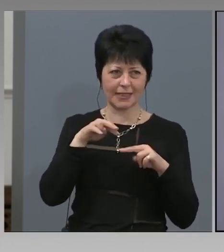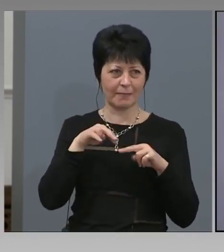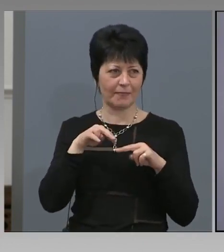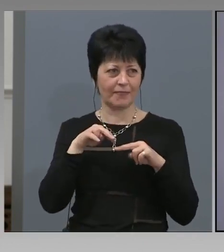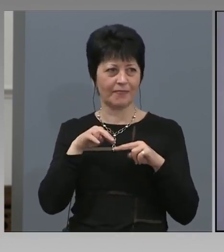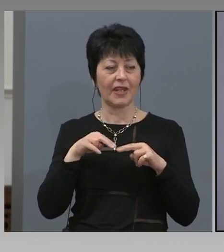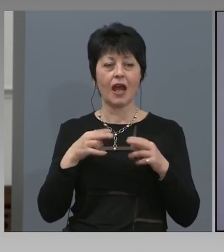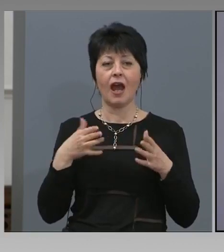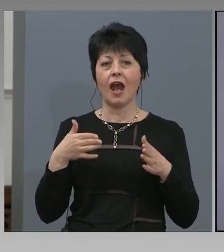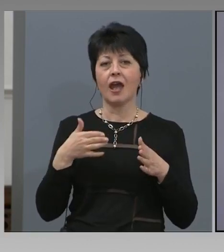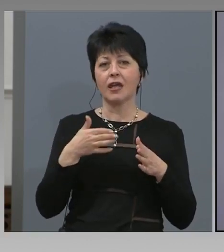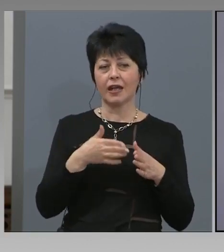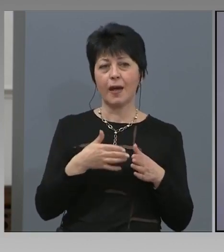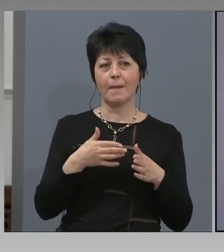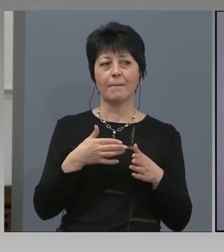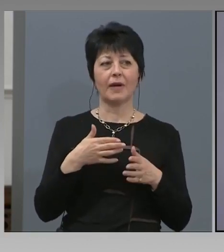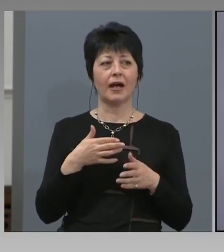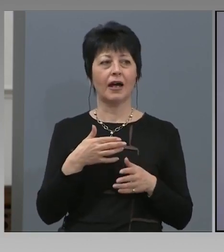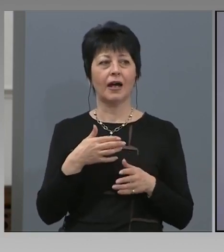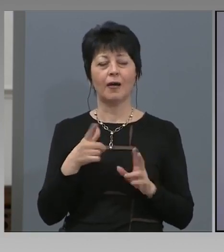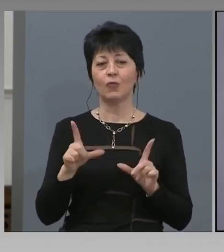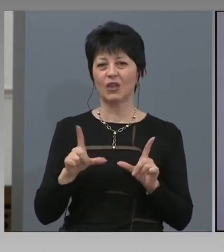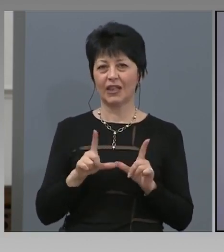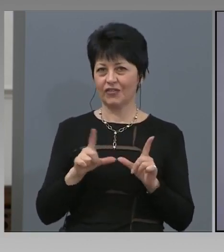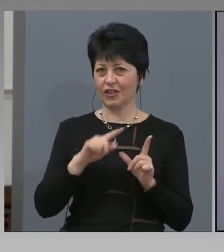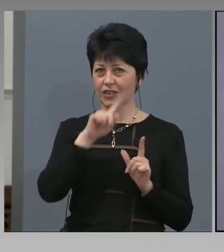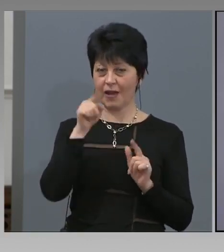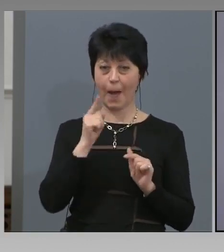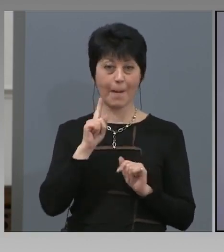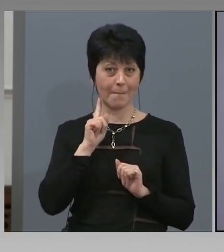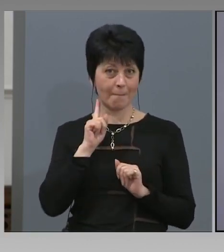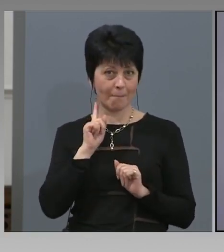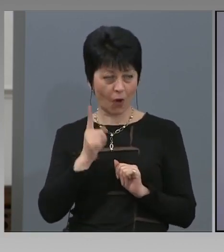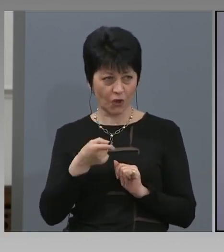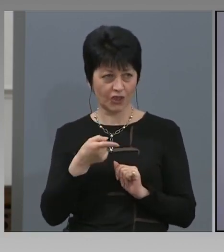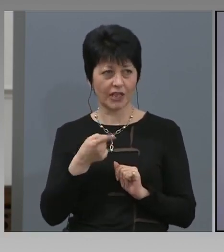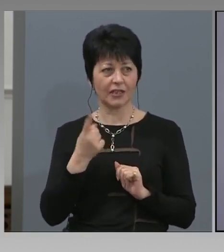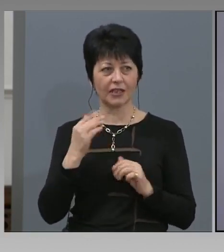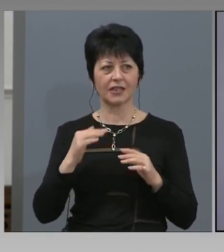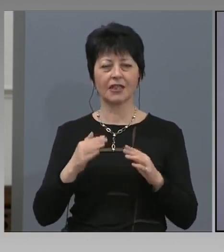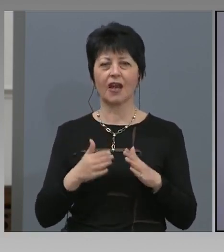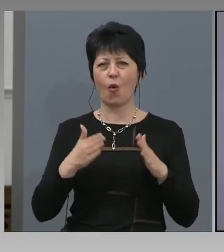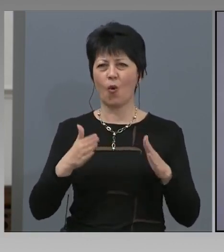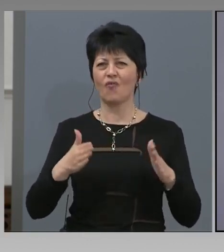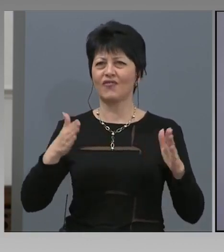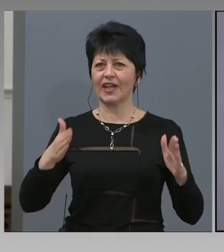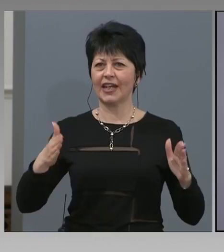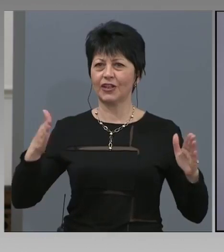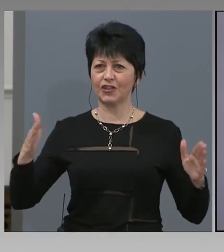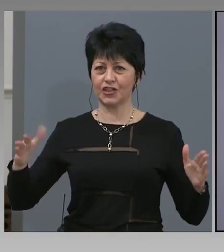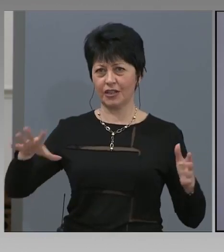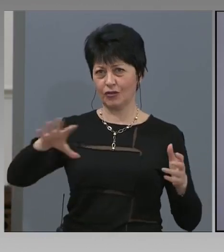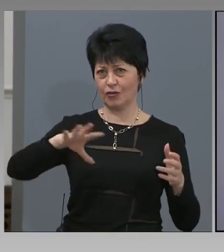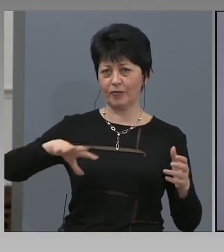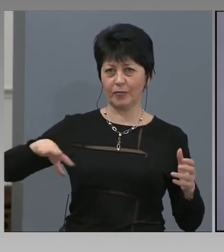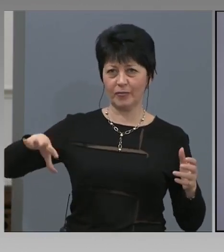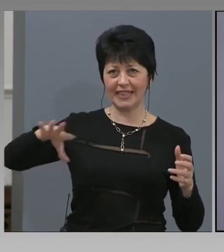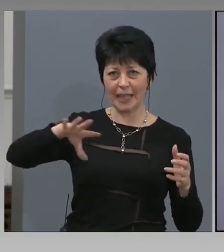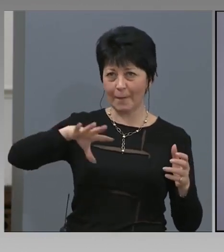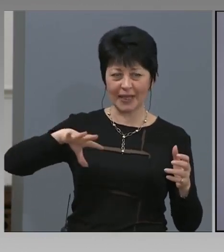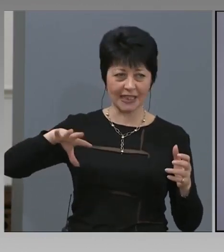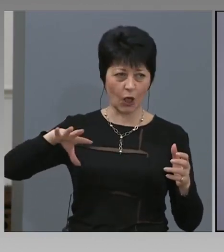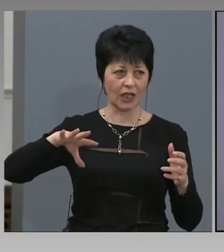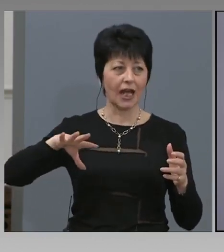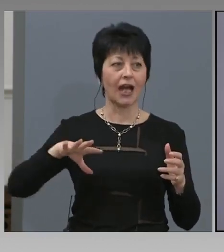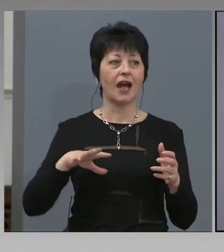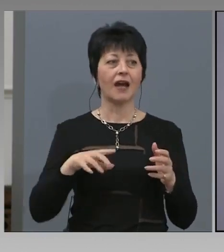И към професор Мутовчийски ми е въпросът. Може ли да се увеличи диапазона на така наречения субективизъм? Защото вие